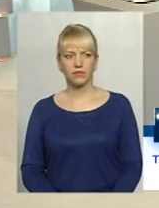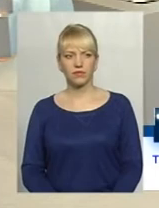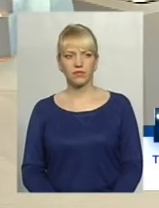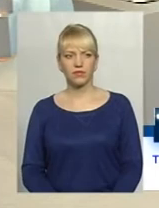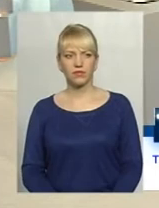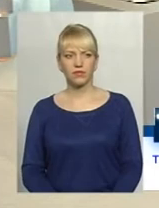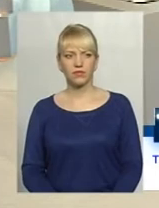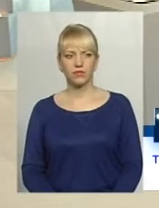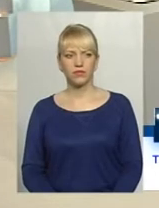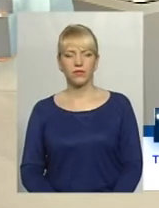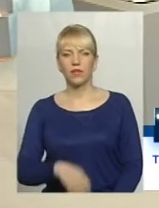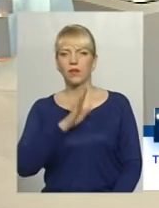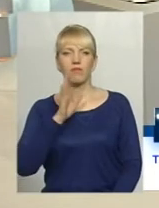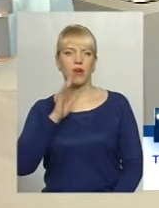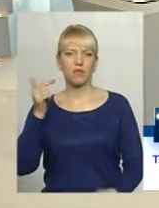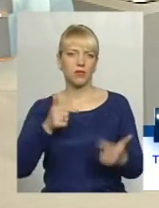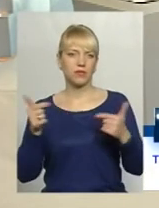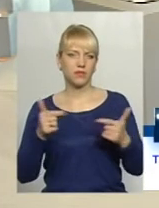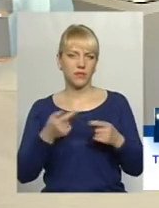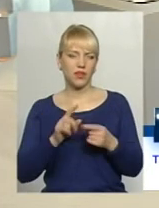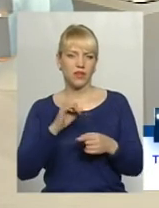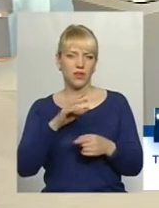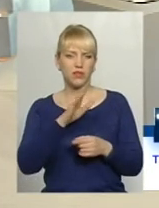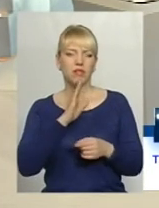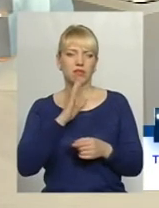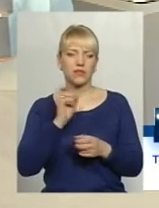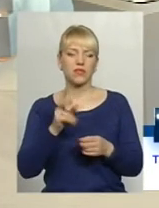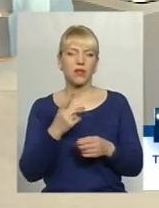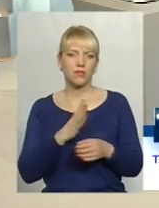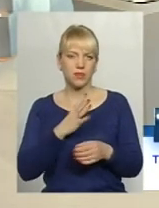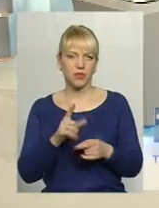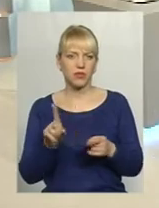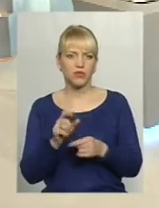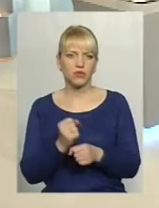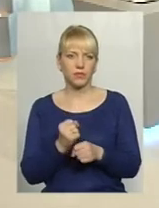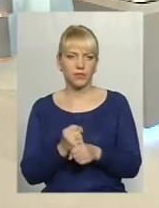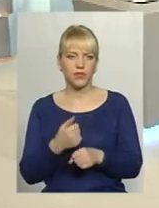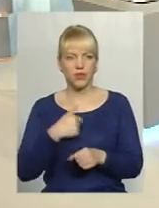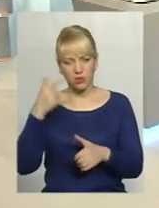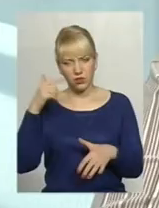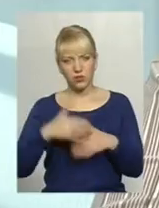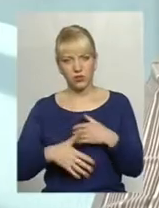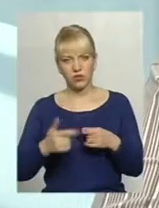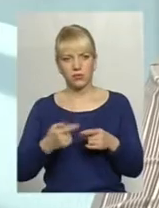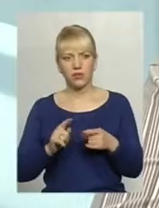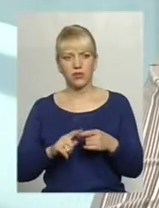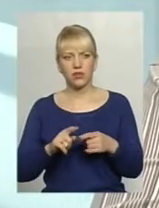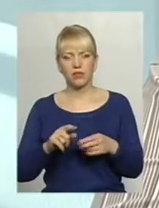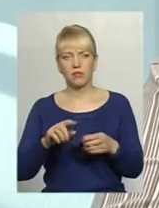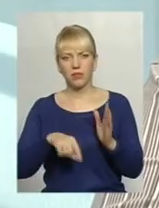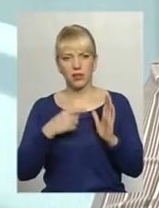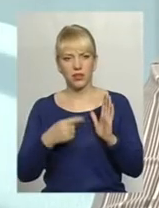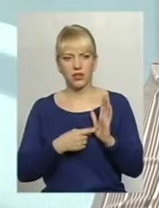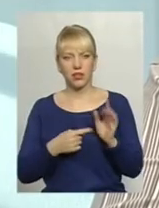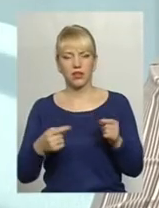мама висловлюється. Так? Зрозуміло. Дякую вам за запитання. Скажемо так, питання достатньо служне, питання